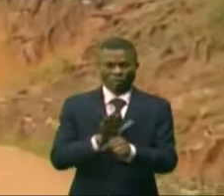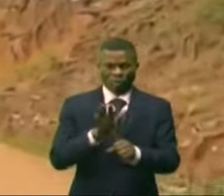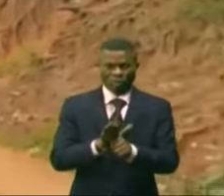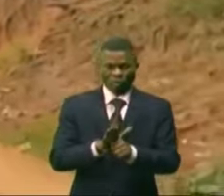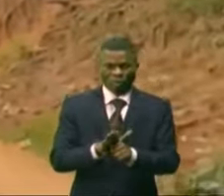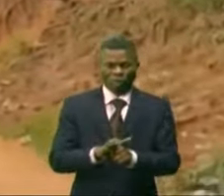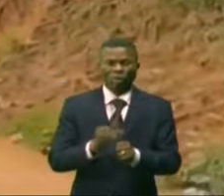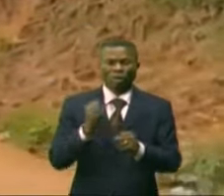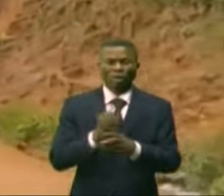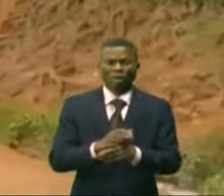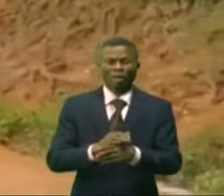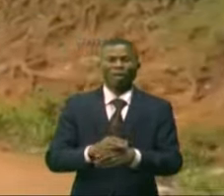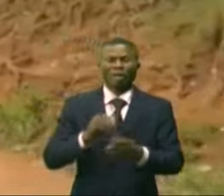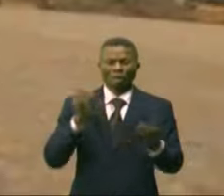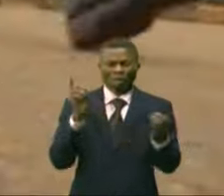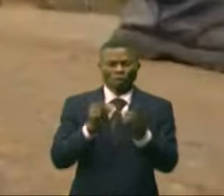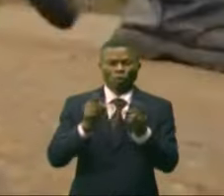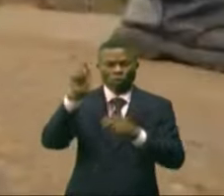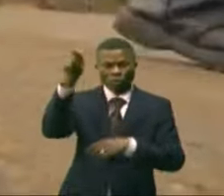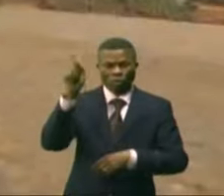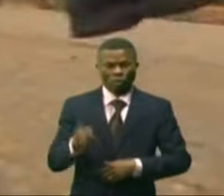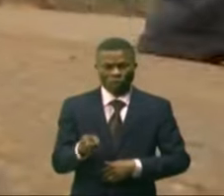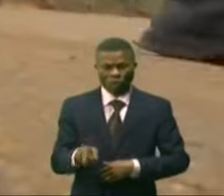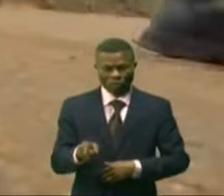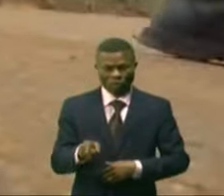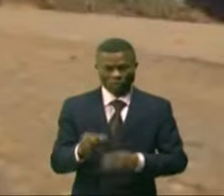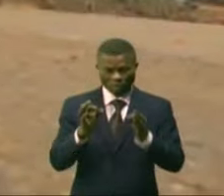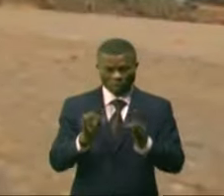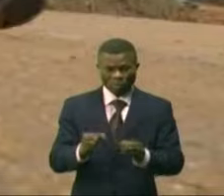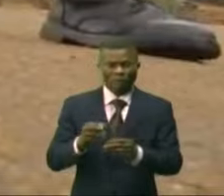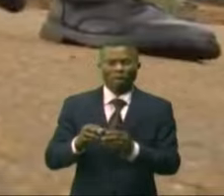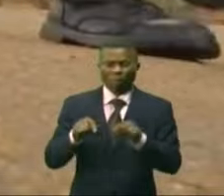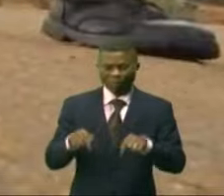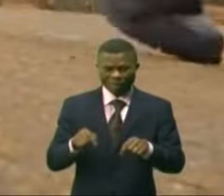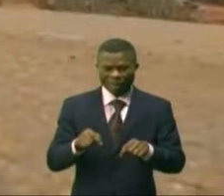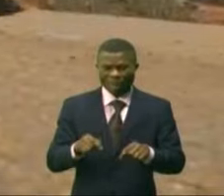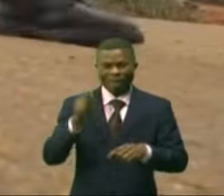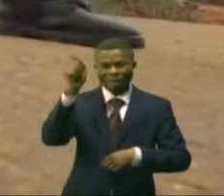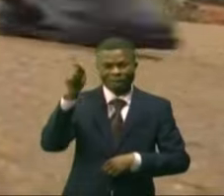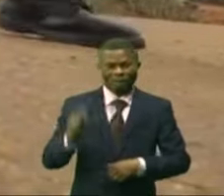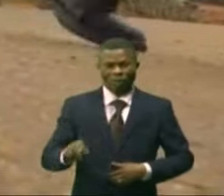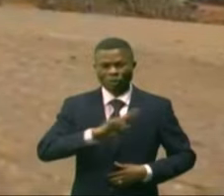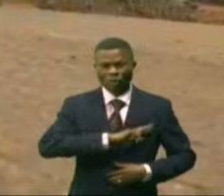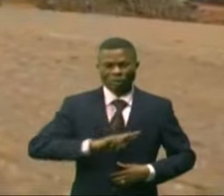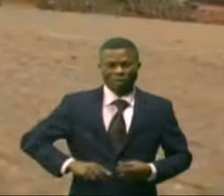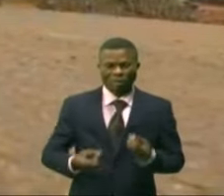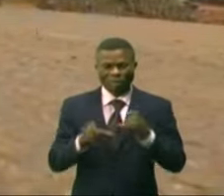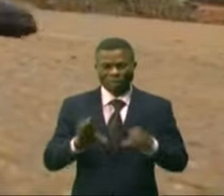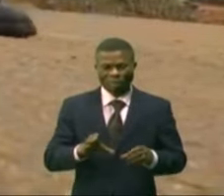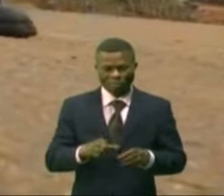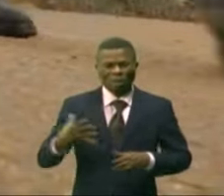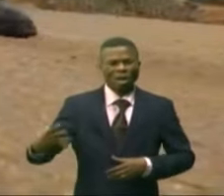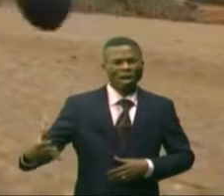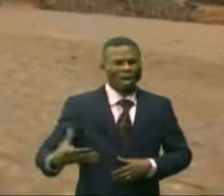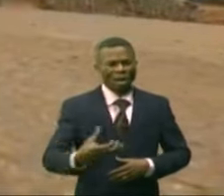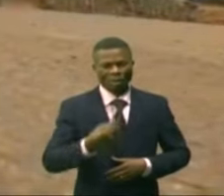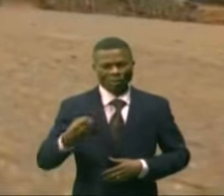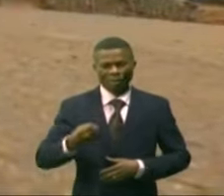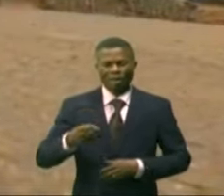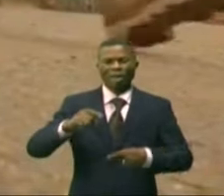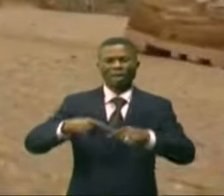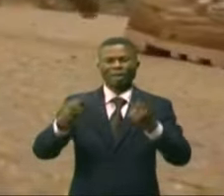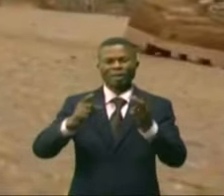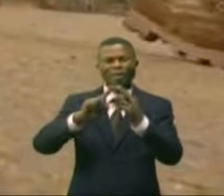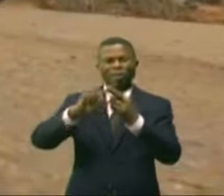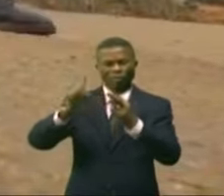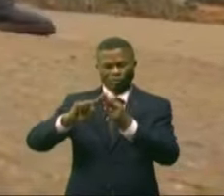jadis menacées par les groupes armés sont passées sous contrôle de forces armées, réduisant sensiblement la capacité